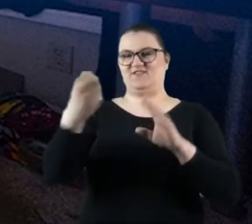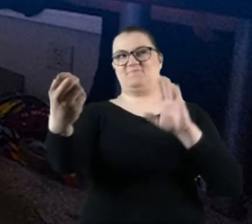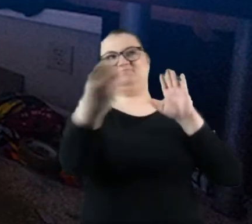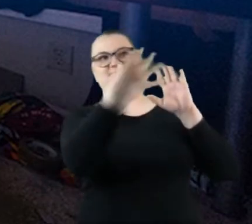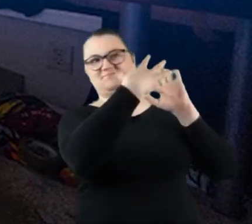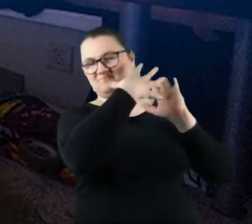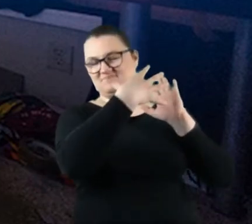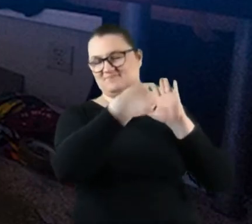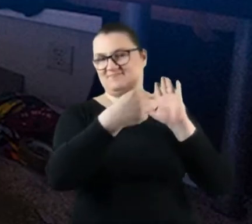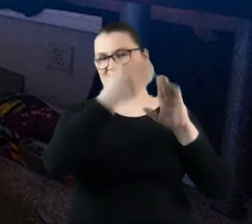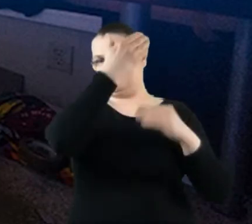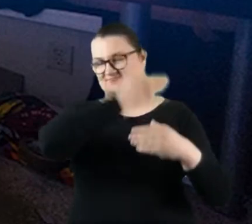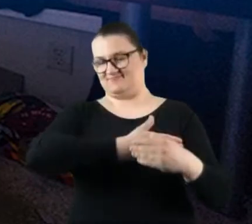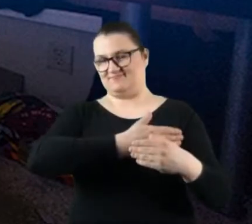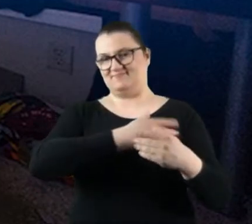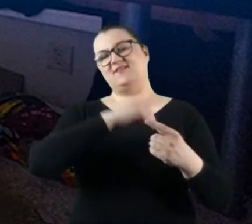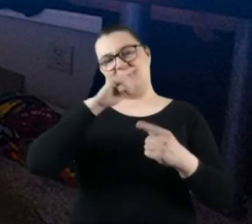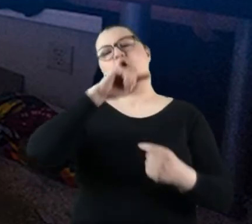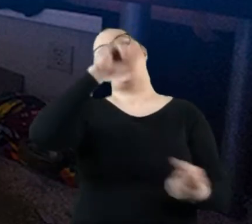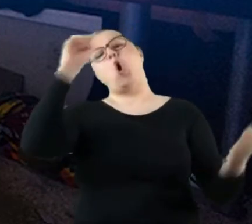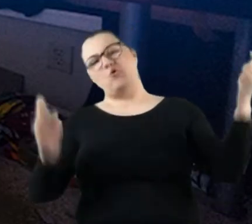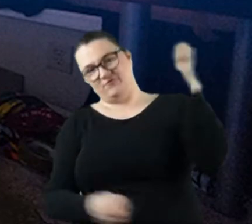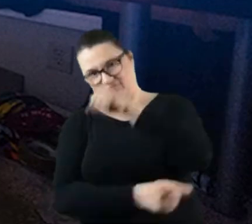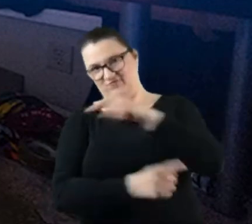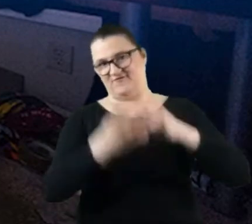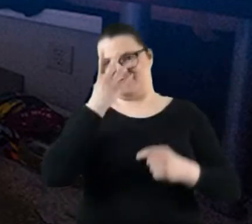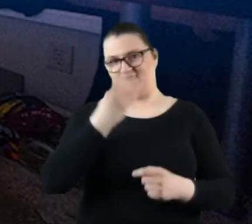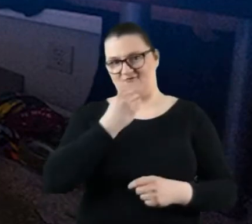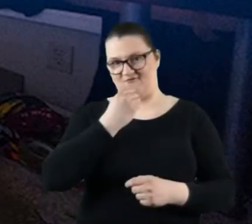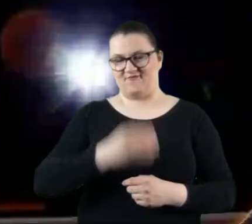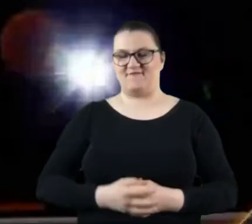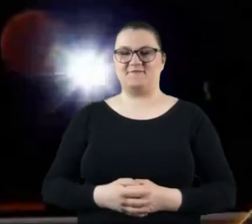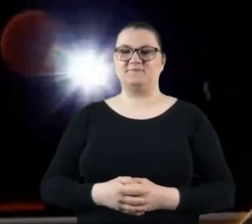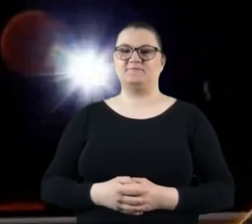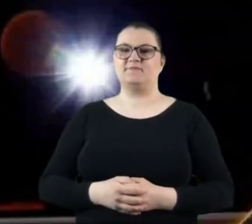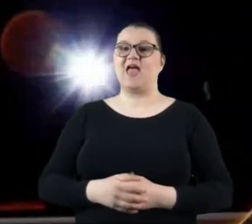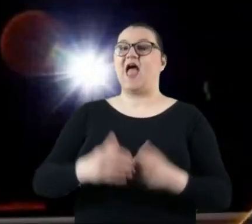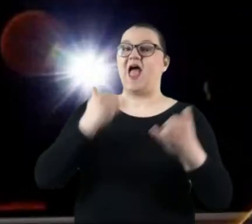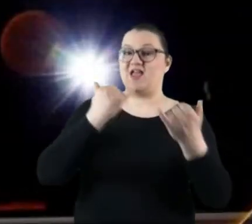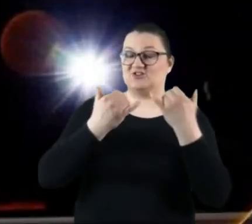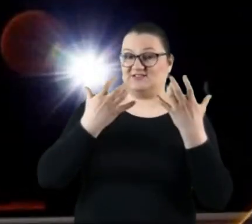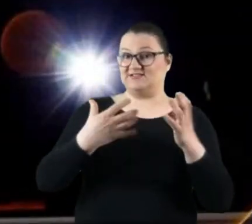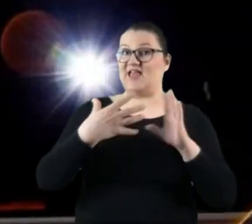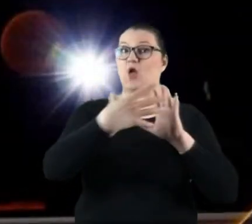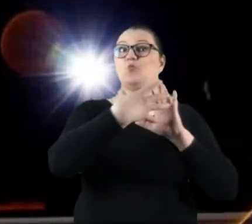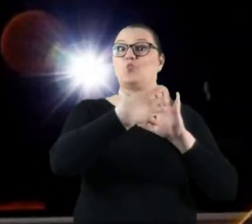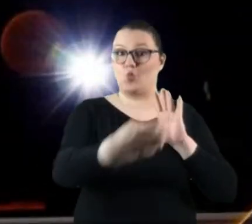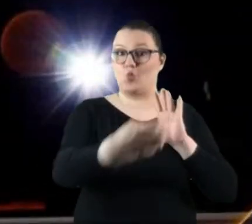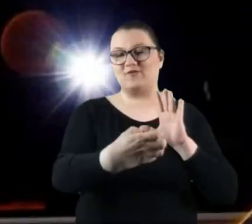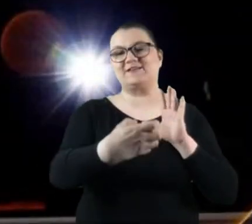jest według zasady odwrócony obraz. Gdybyśmy chcieli utrwalić taki obraz,